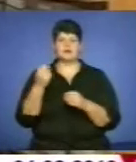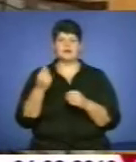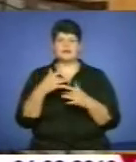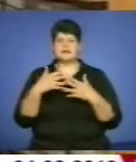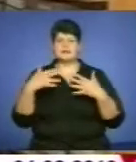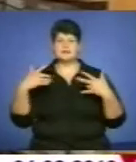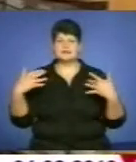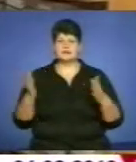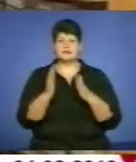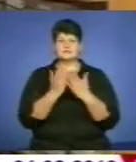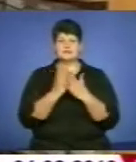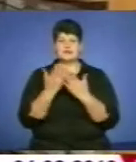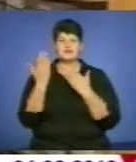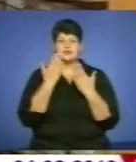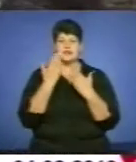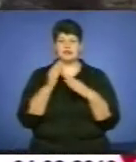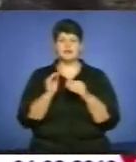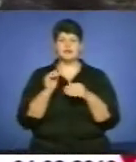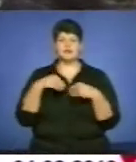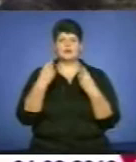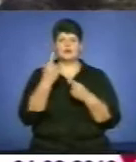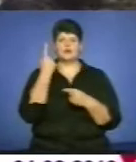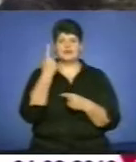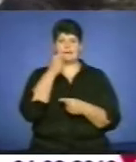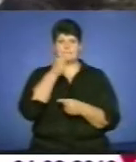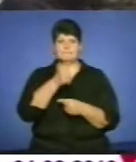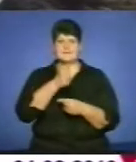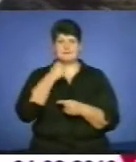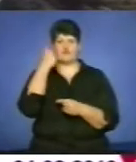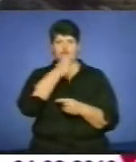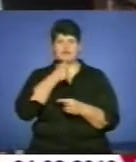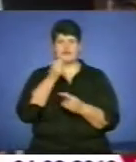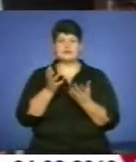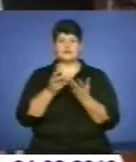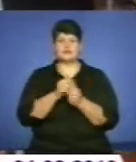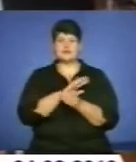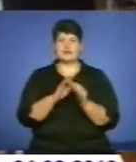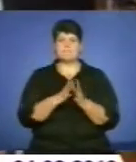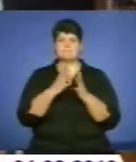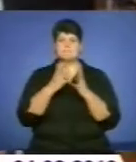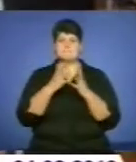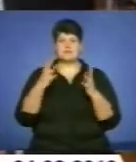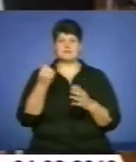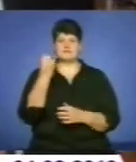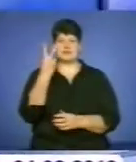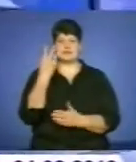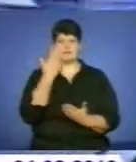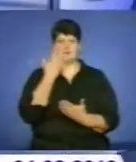працями. На читання однієї дають до місяця часу. У рік зараховують не більше 12 прочитаних книг.